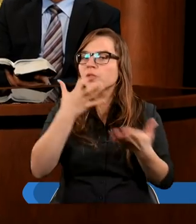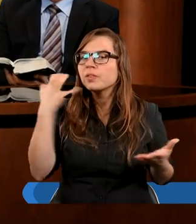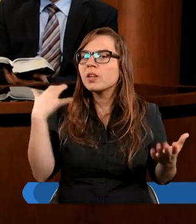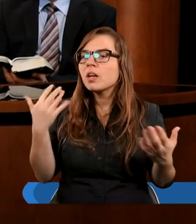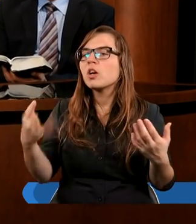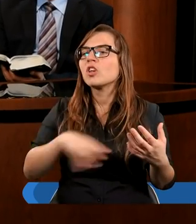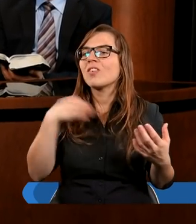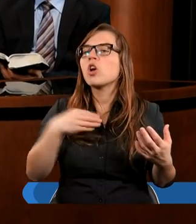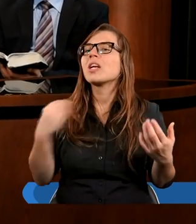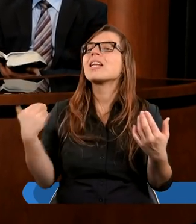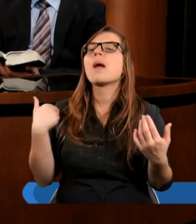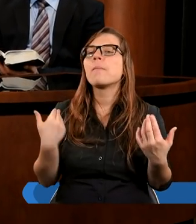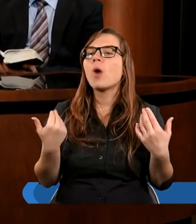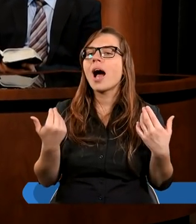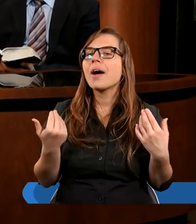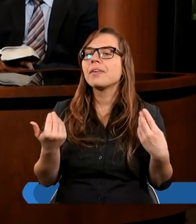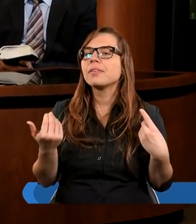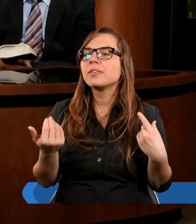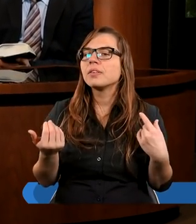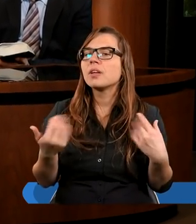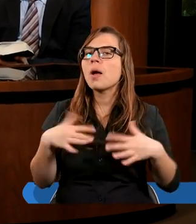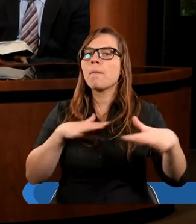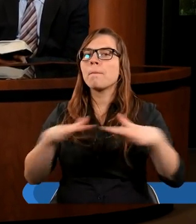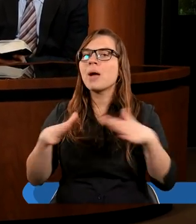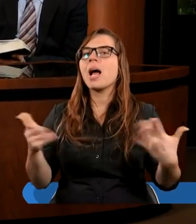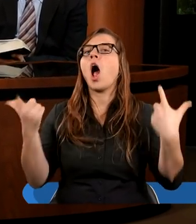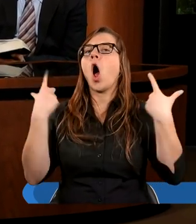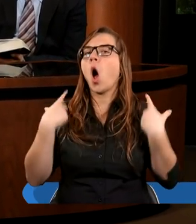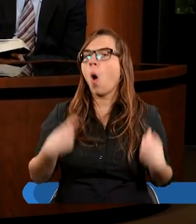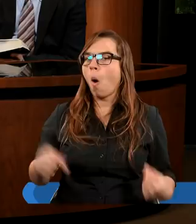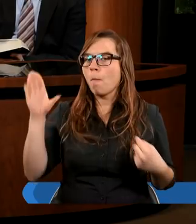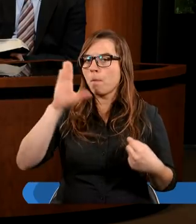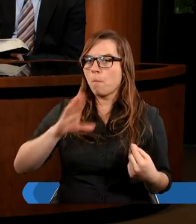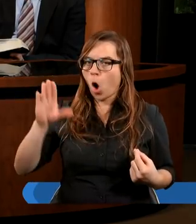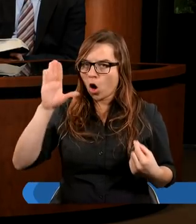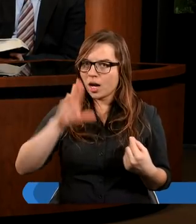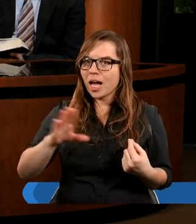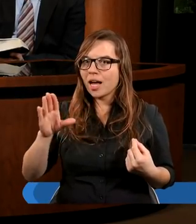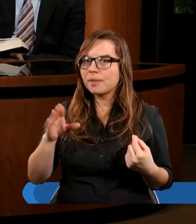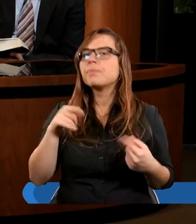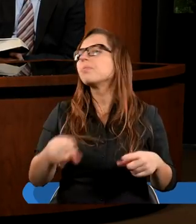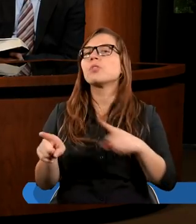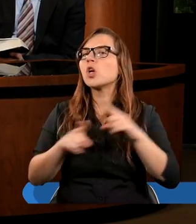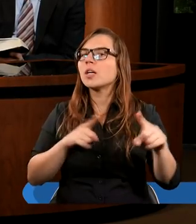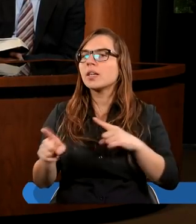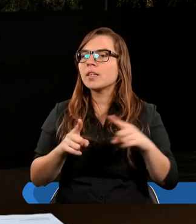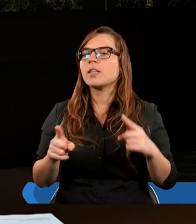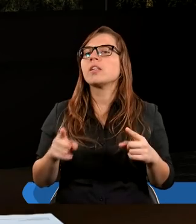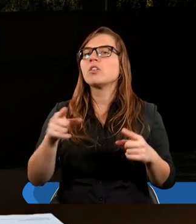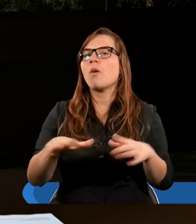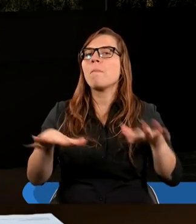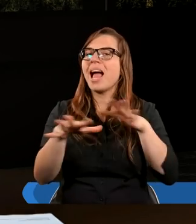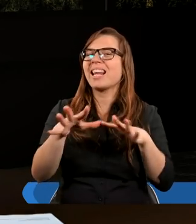świątynia była miejscem obecności Boga. Czyli w miejscu